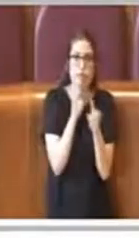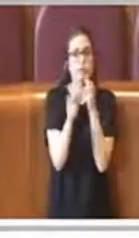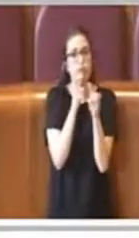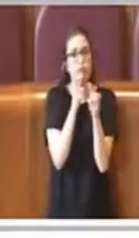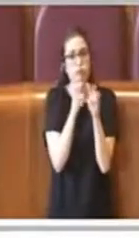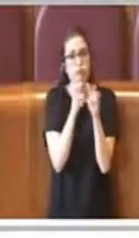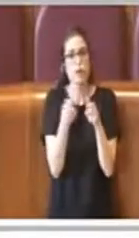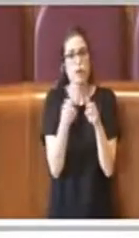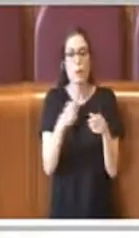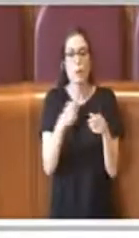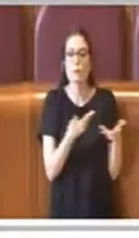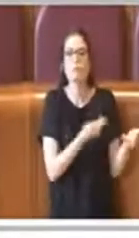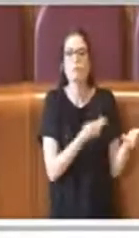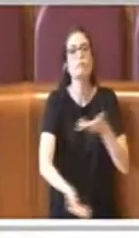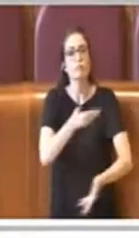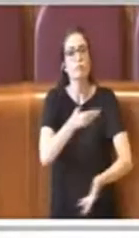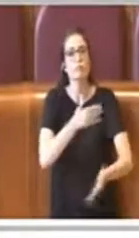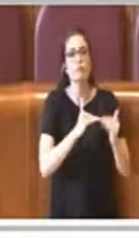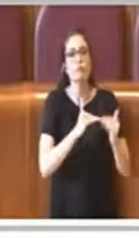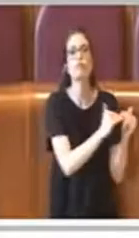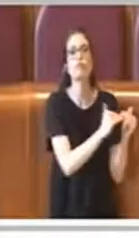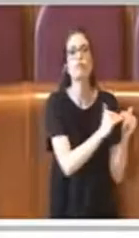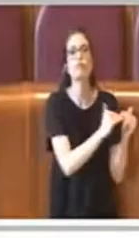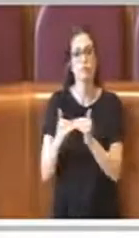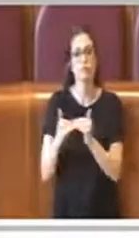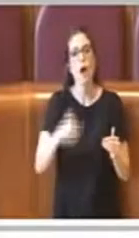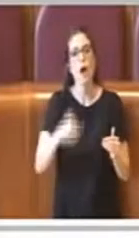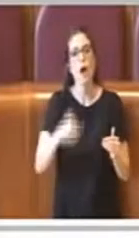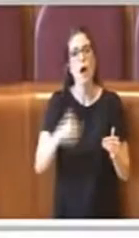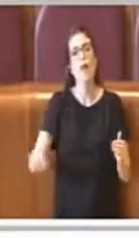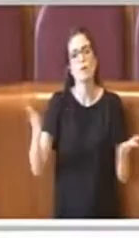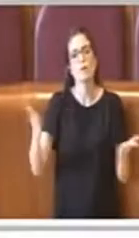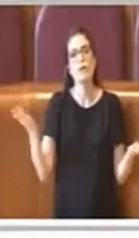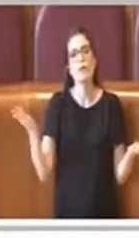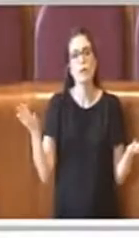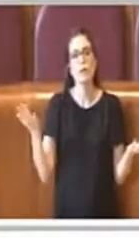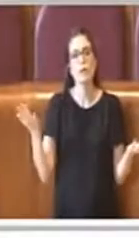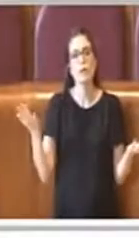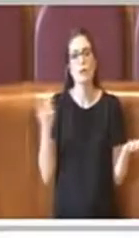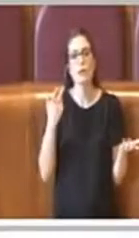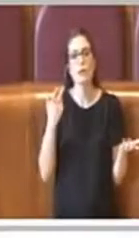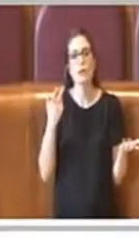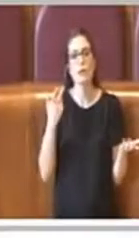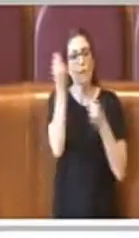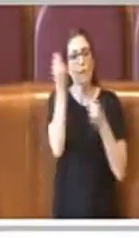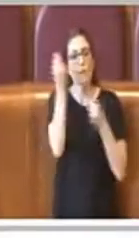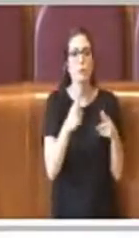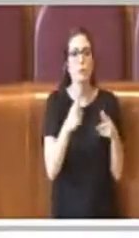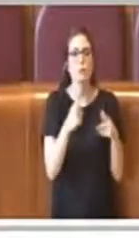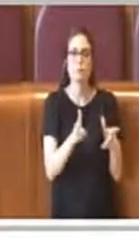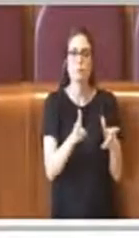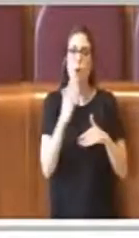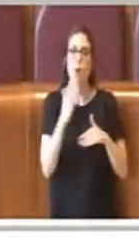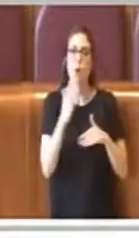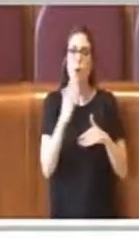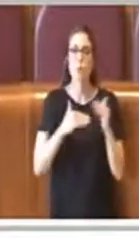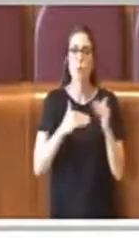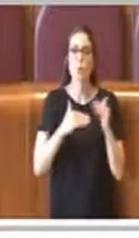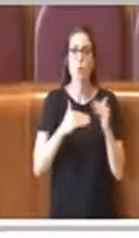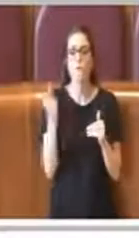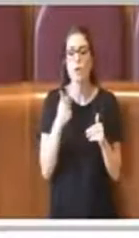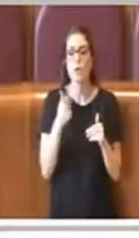'interlocuzione e questo appunto ha creato questa sinergia per cui di fatto poi sono arrivate queste osservazioni